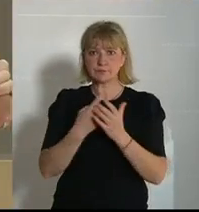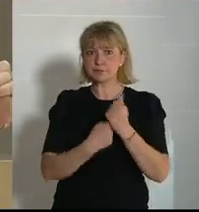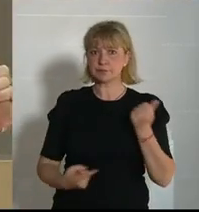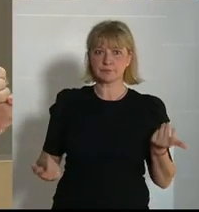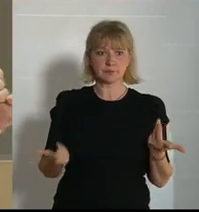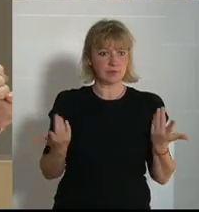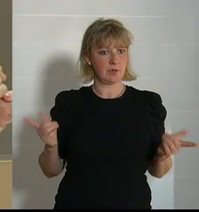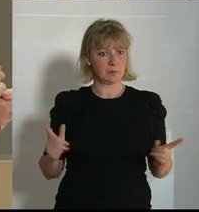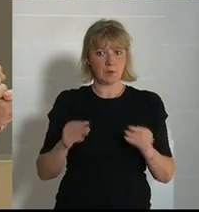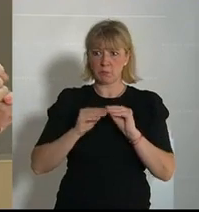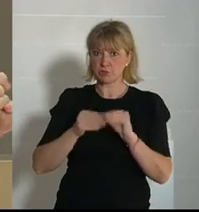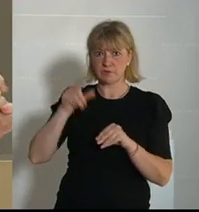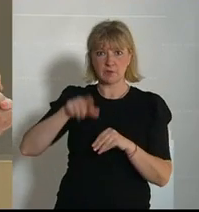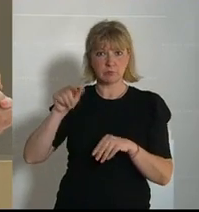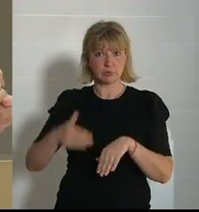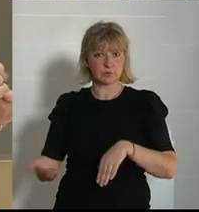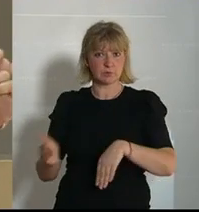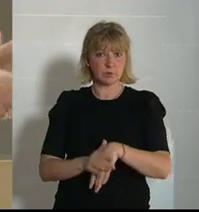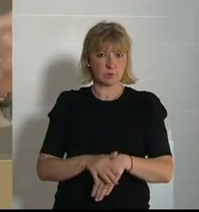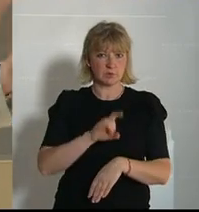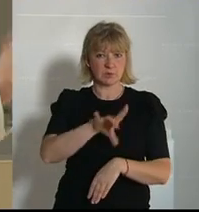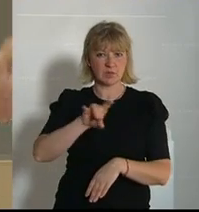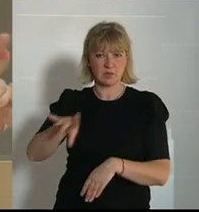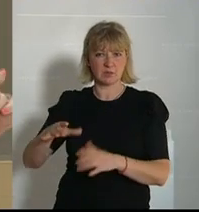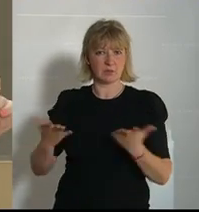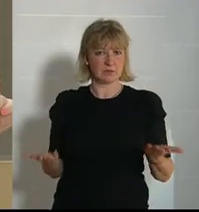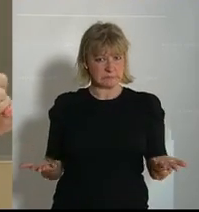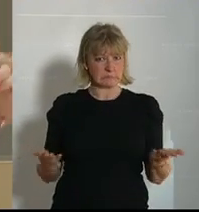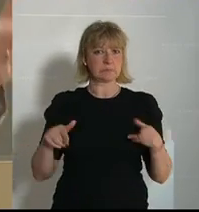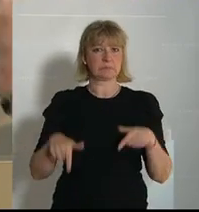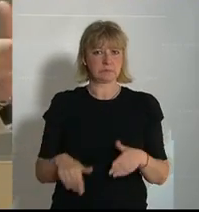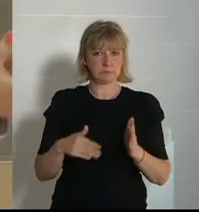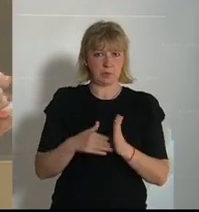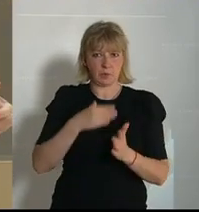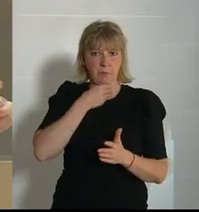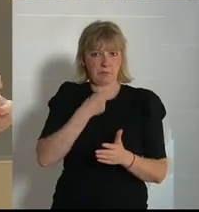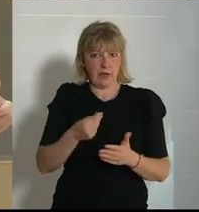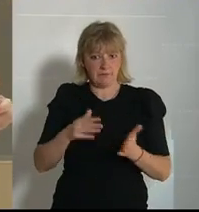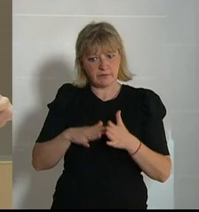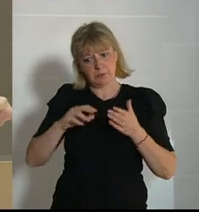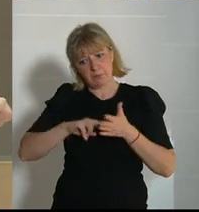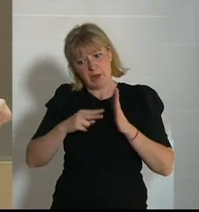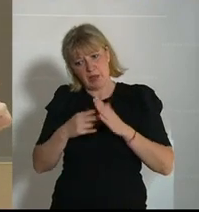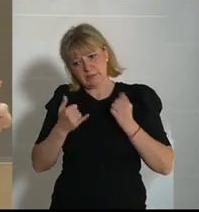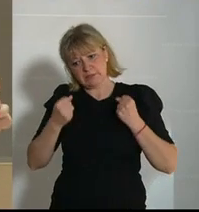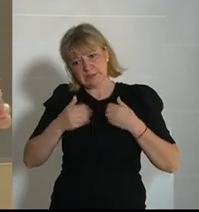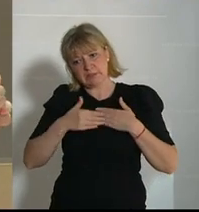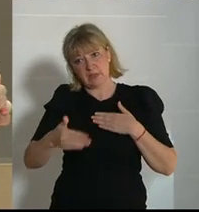Sie müssen Beschäftigte kündigen und so weiter. Also es gibt hier einen Bedarf an einer Planungssicherheit und die fehlt.